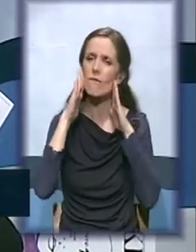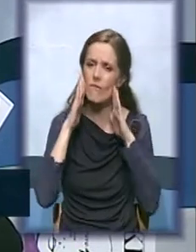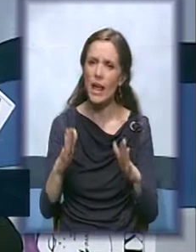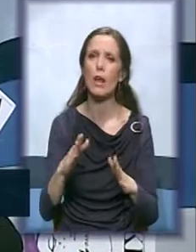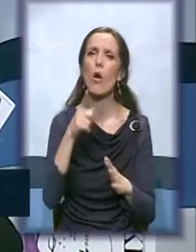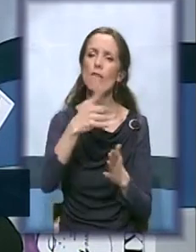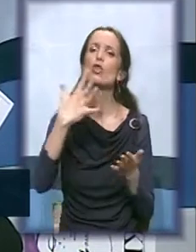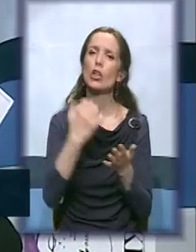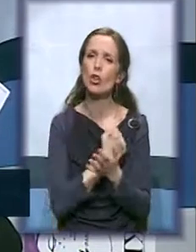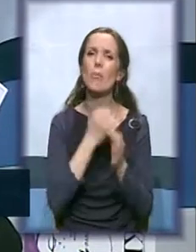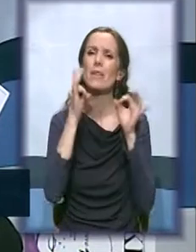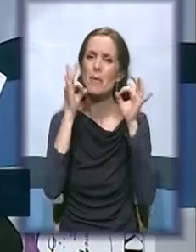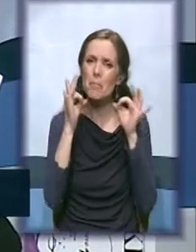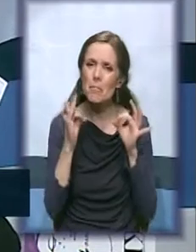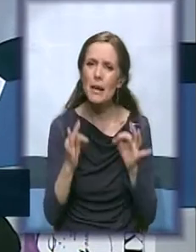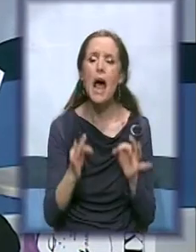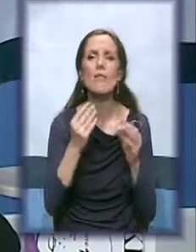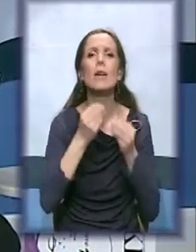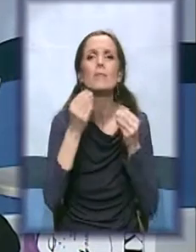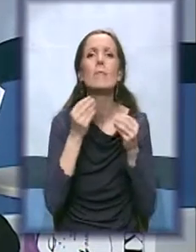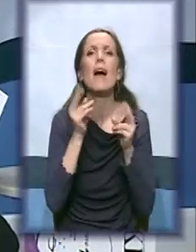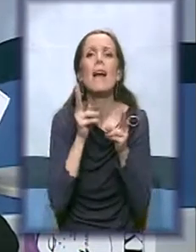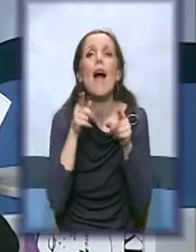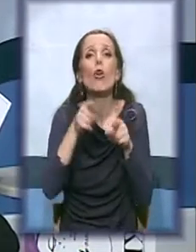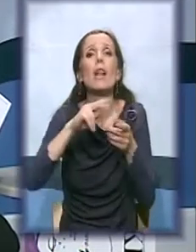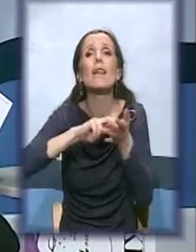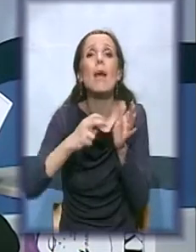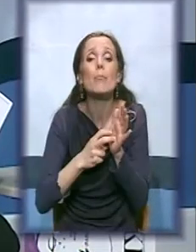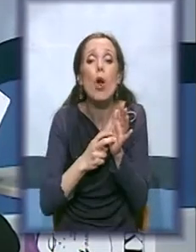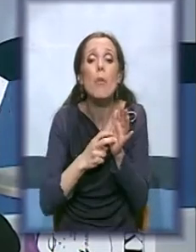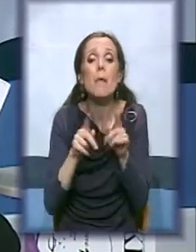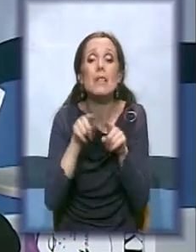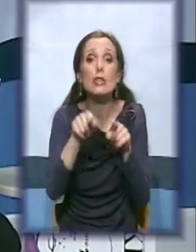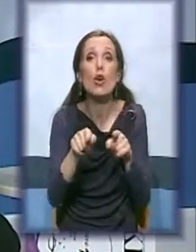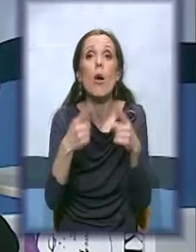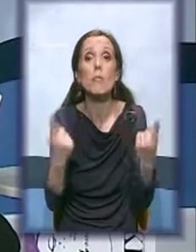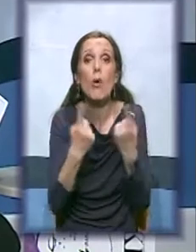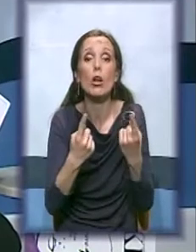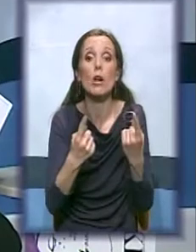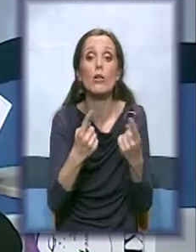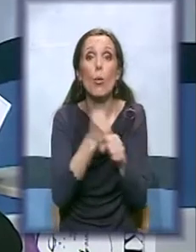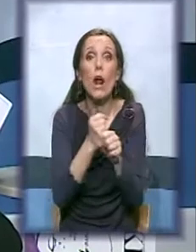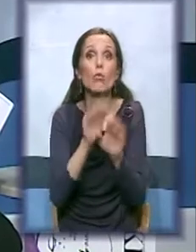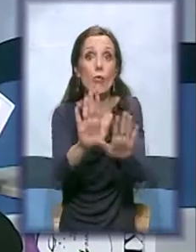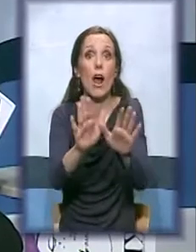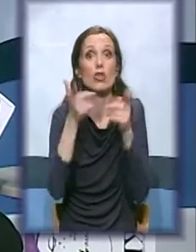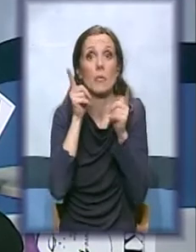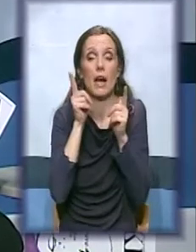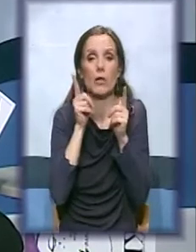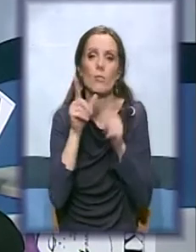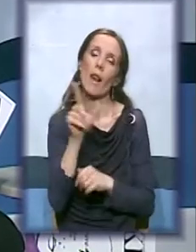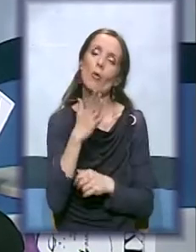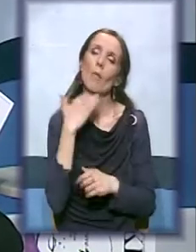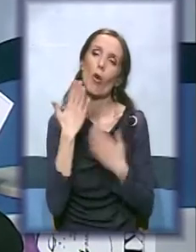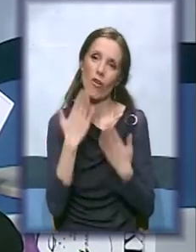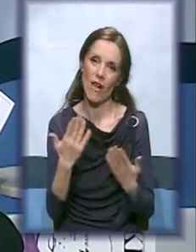dobiti prave upute kako da takav isti program pokrenete kroz vaš rad u vašem gradu. Lepika, mnogo